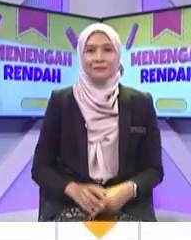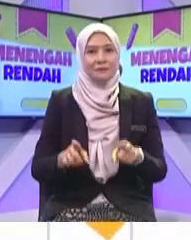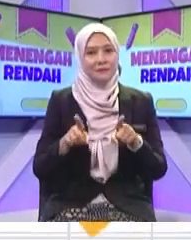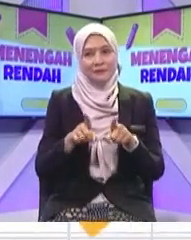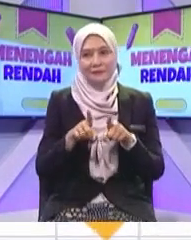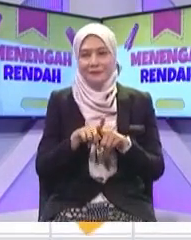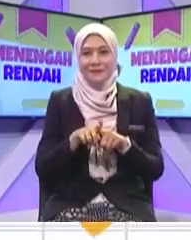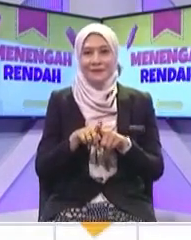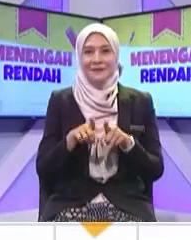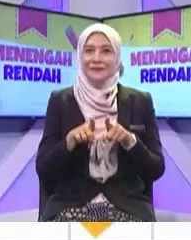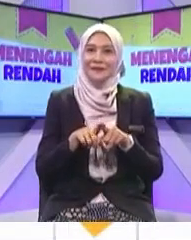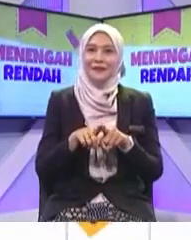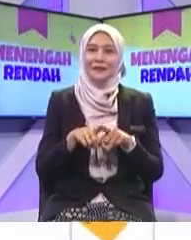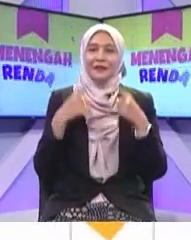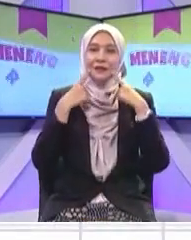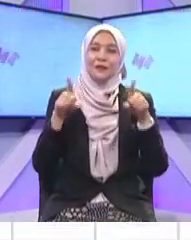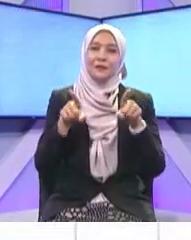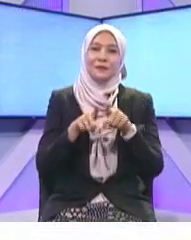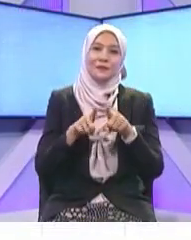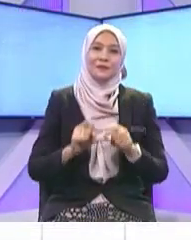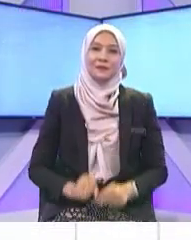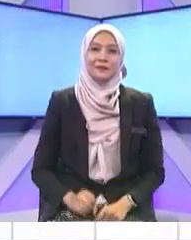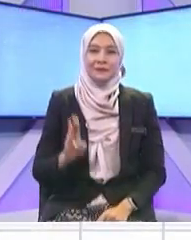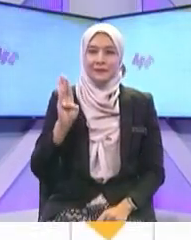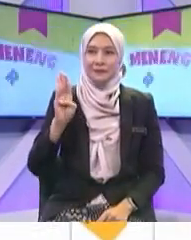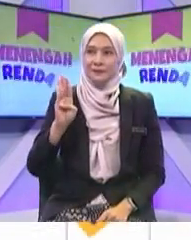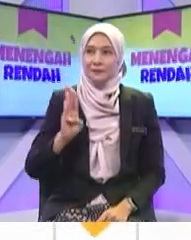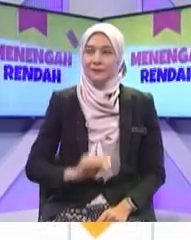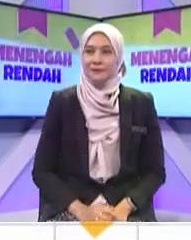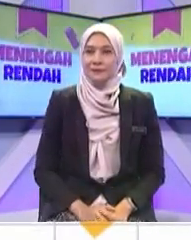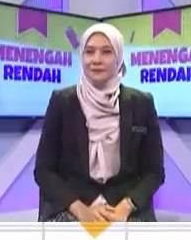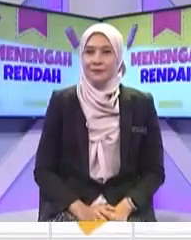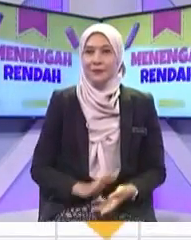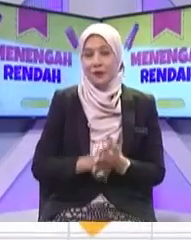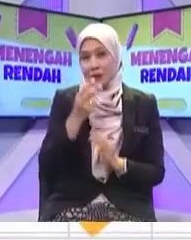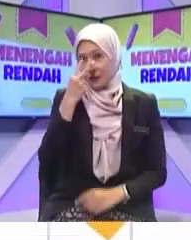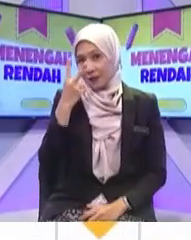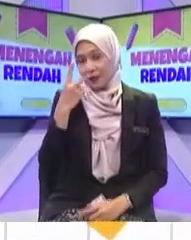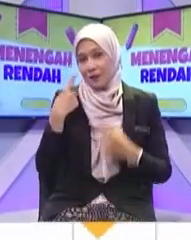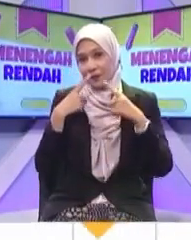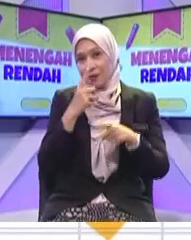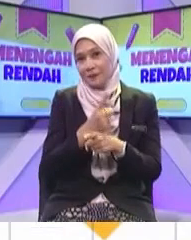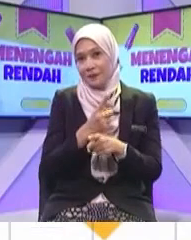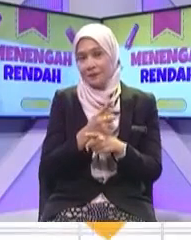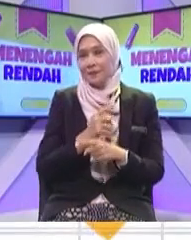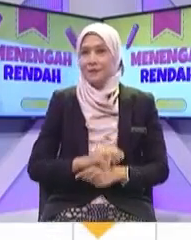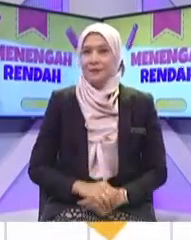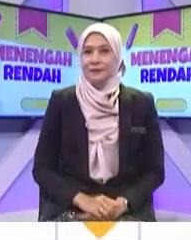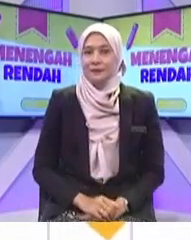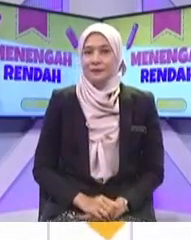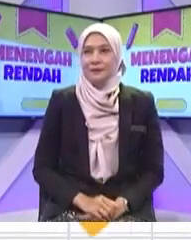B Telegraf Sama juga B Telegraf Okey ni kita tengok Apakah jawapan dia Alat telekomunikasi